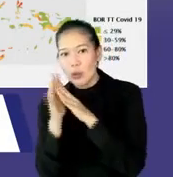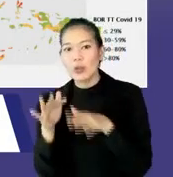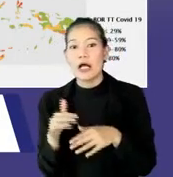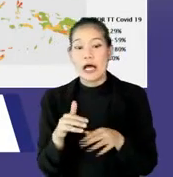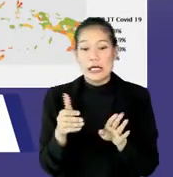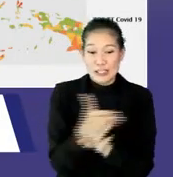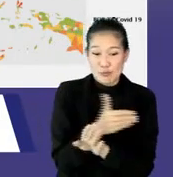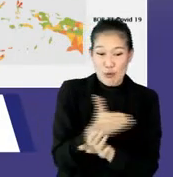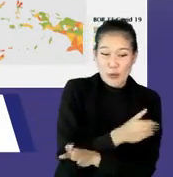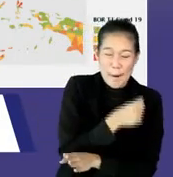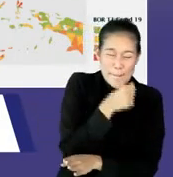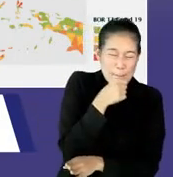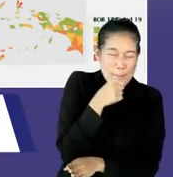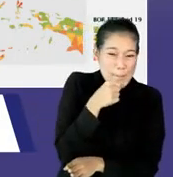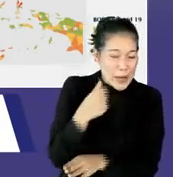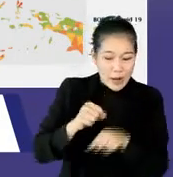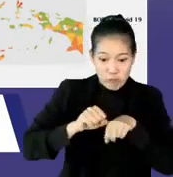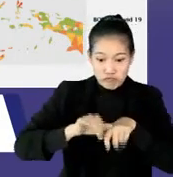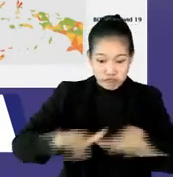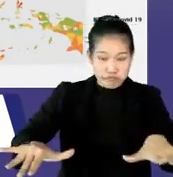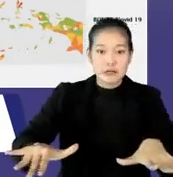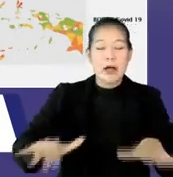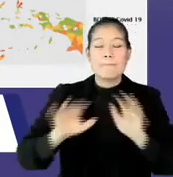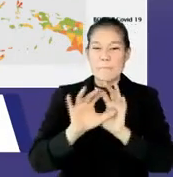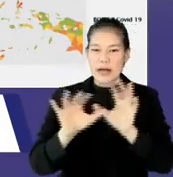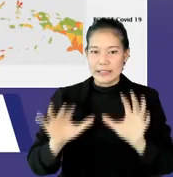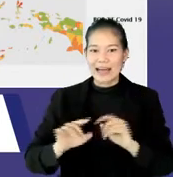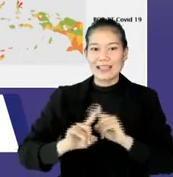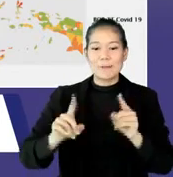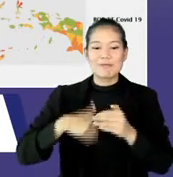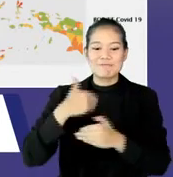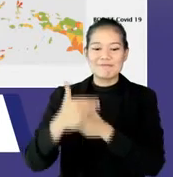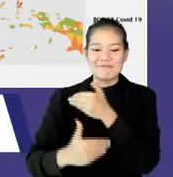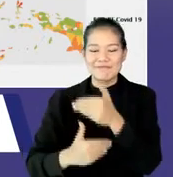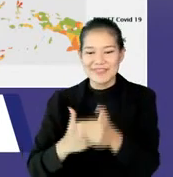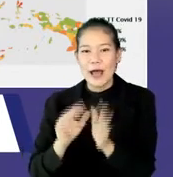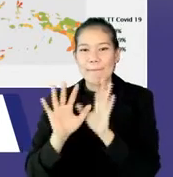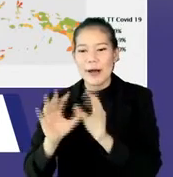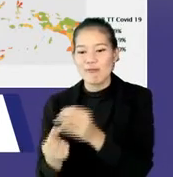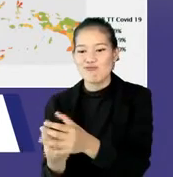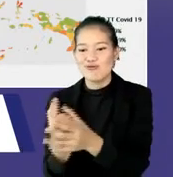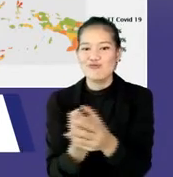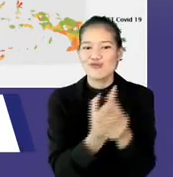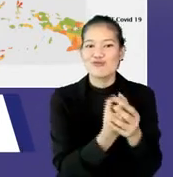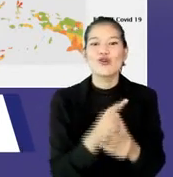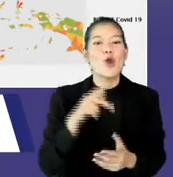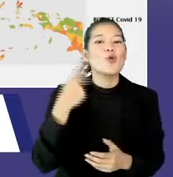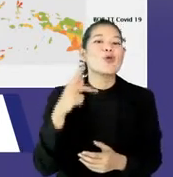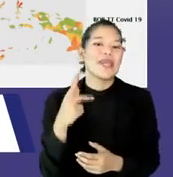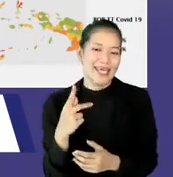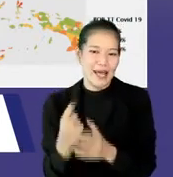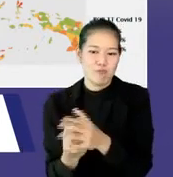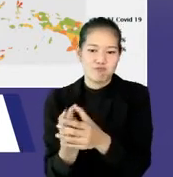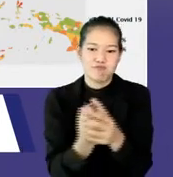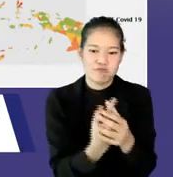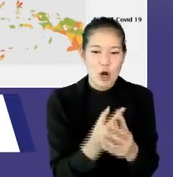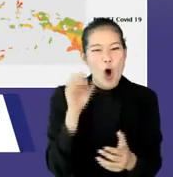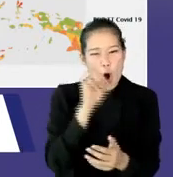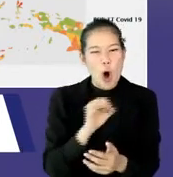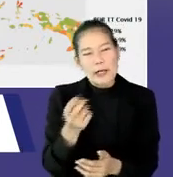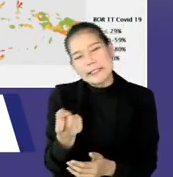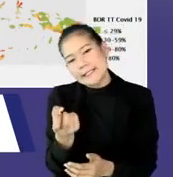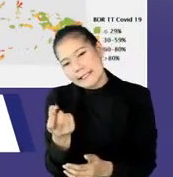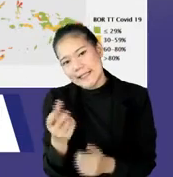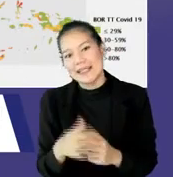yang awalnya merah gitu, banyak hampir merata di seluruh kabupaten kota, sekarang sudah mulai banyak yang kuning, beberapa sebagian masih orangnya, tapi sedikit sekali.